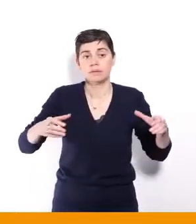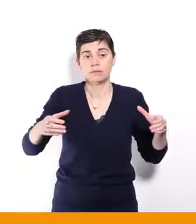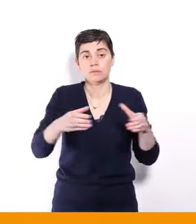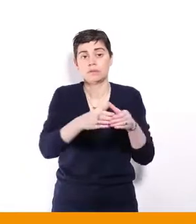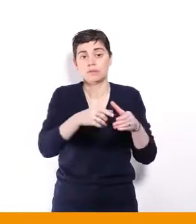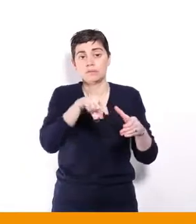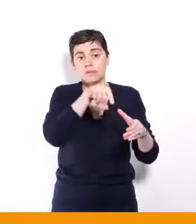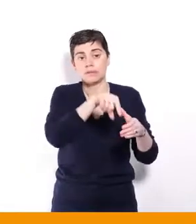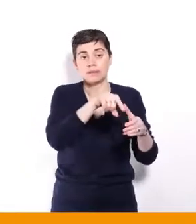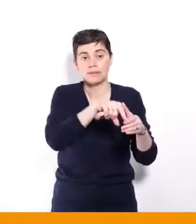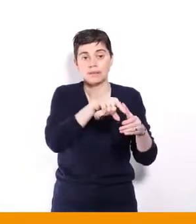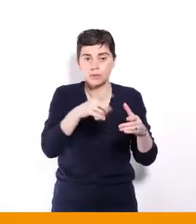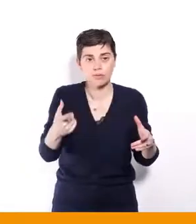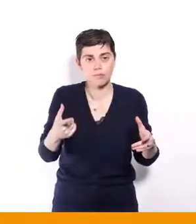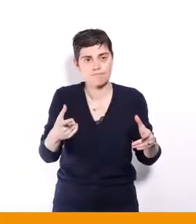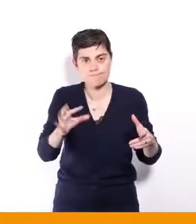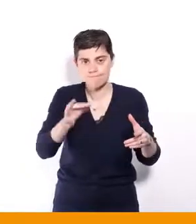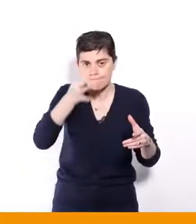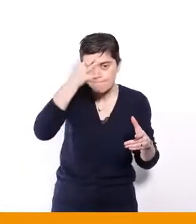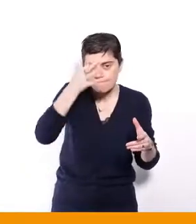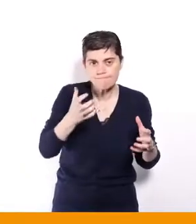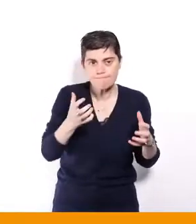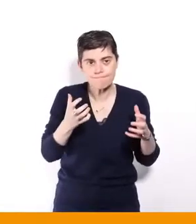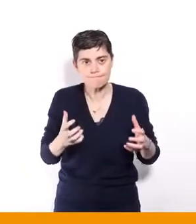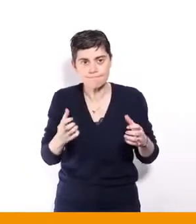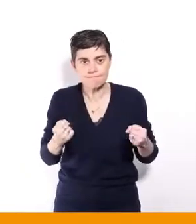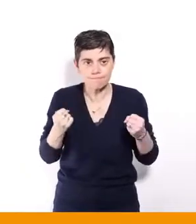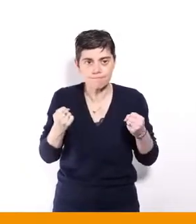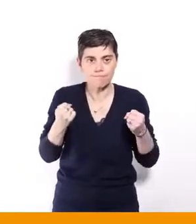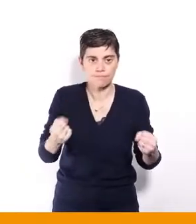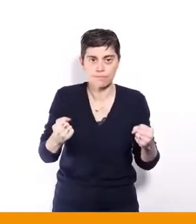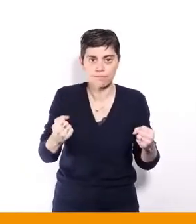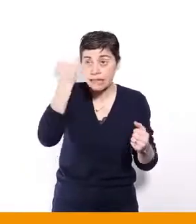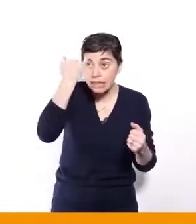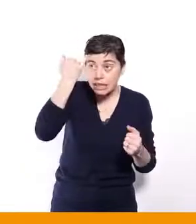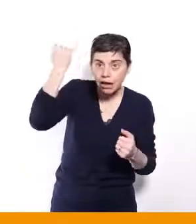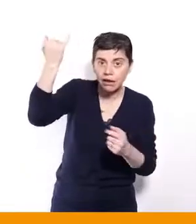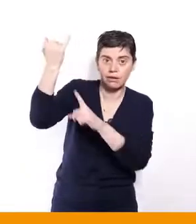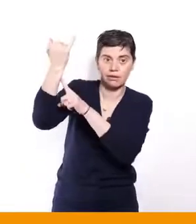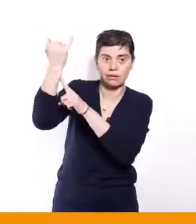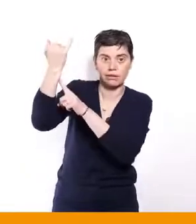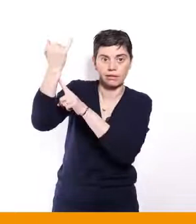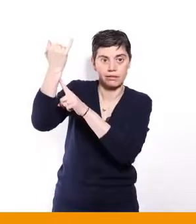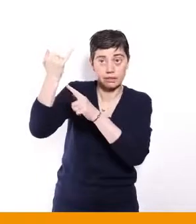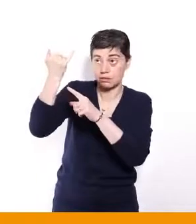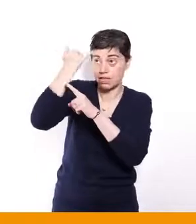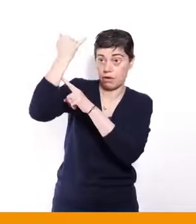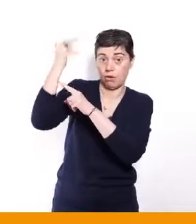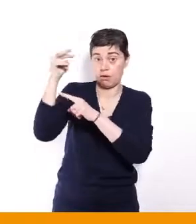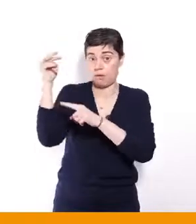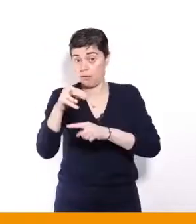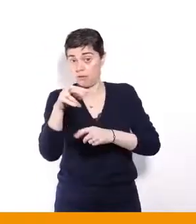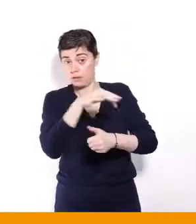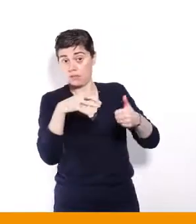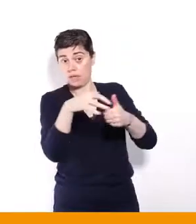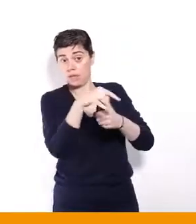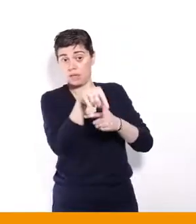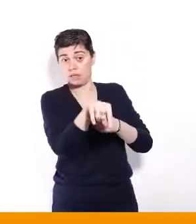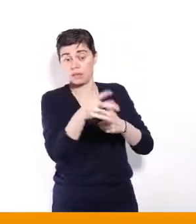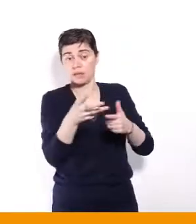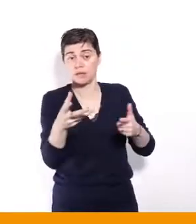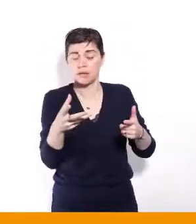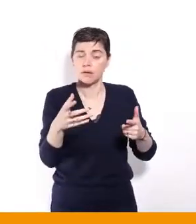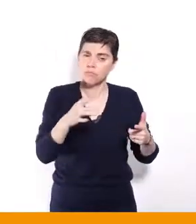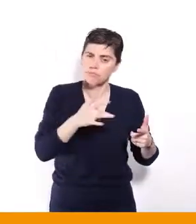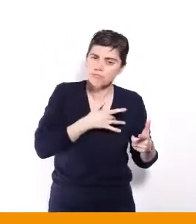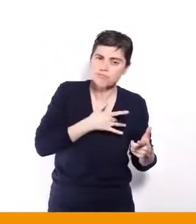convictions très fortes et avec un idéal de société, on a vraiment à cœur de